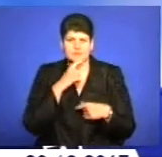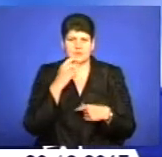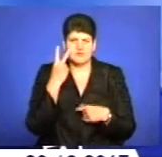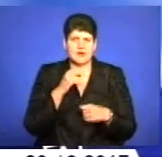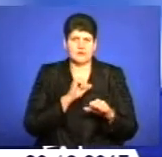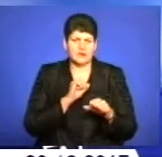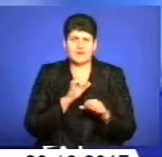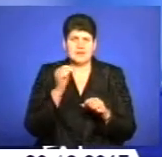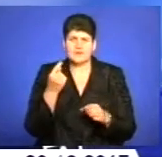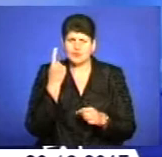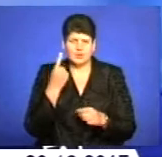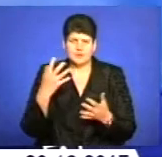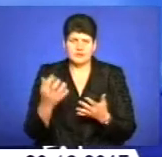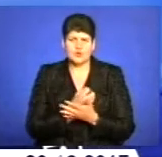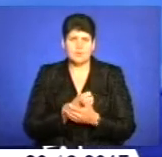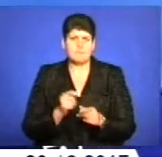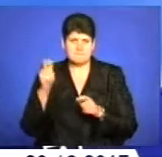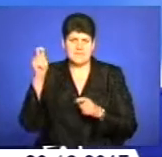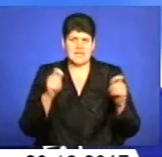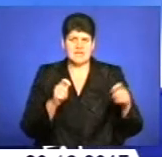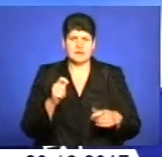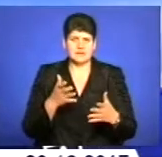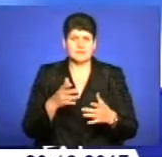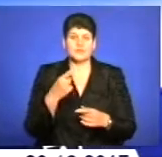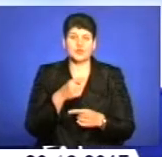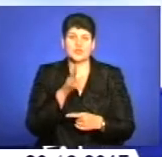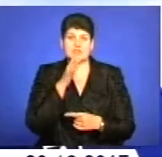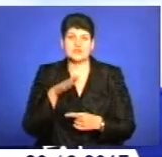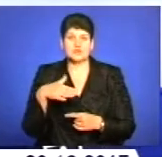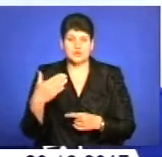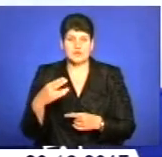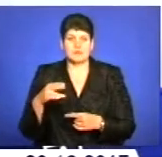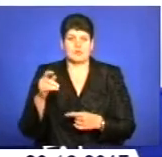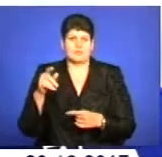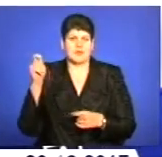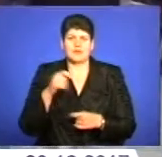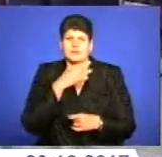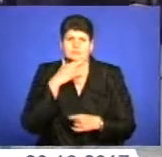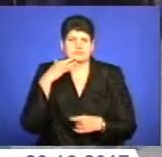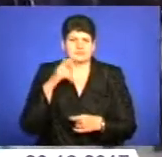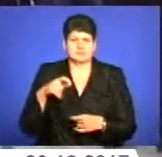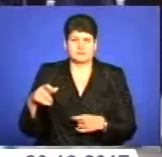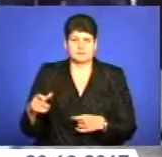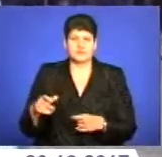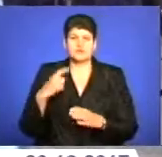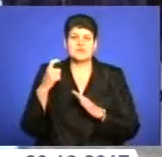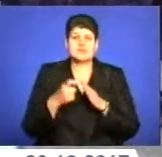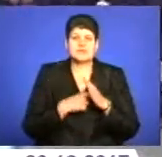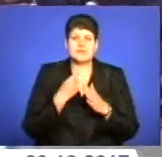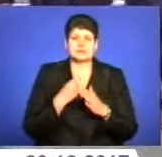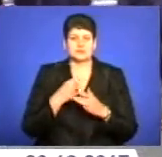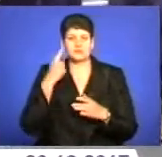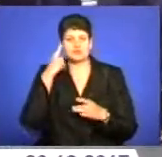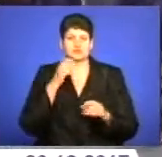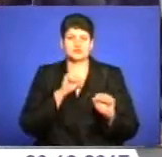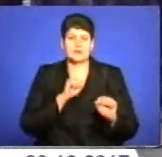жодному не вийшло приїхати в той час, як сторони потерпілих приїхала тьма народу. Аби дізнатися позицію захисту